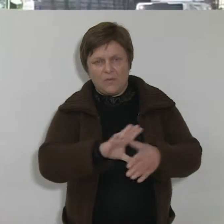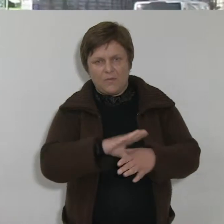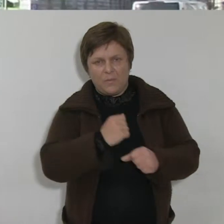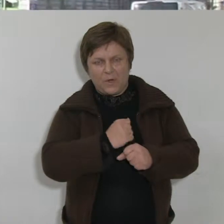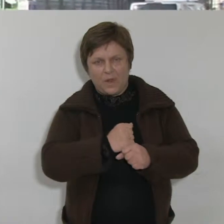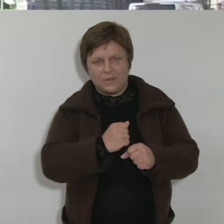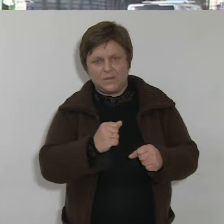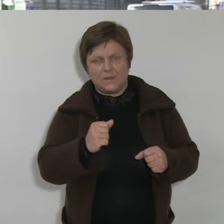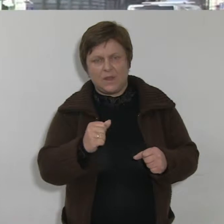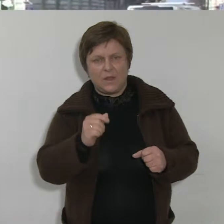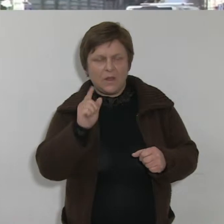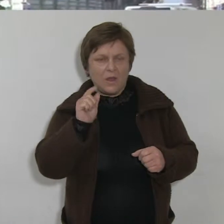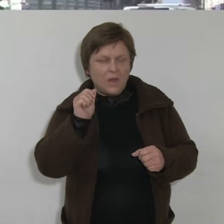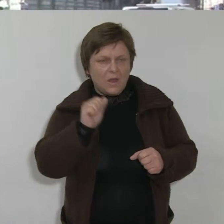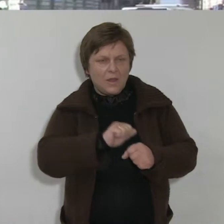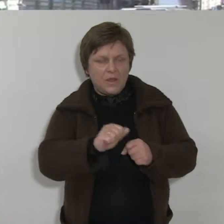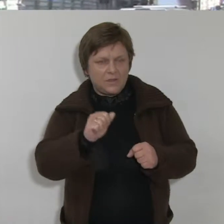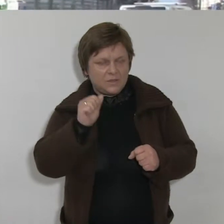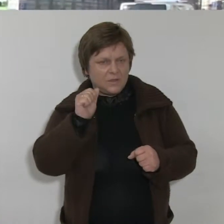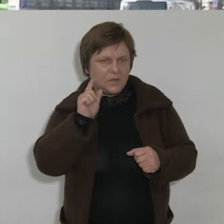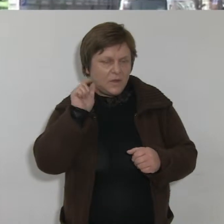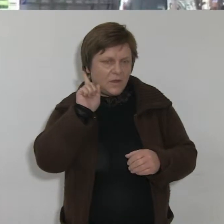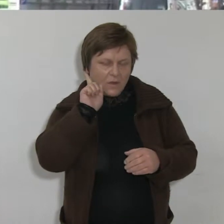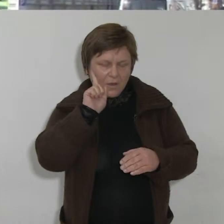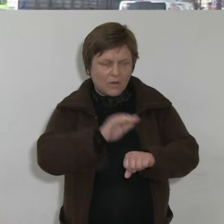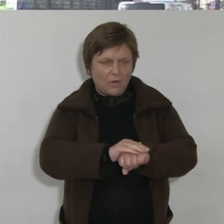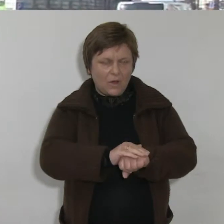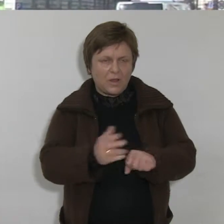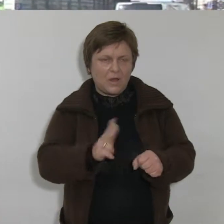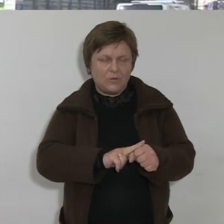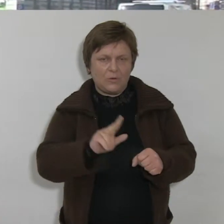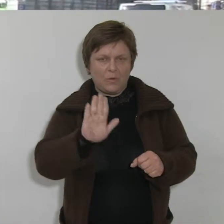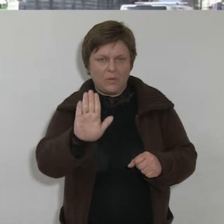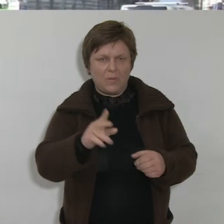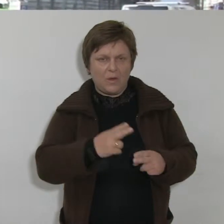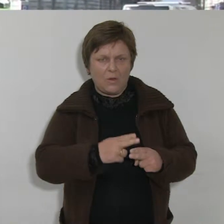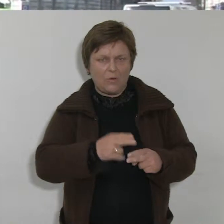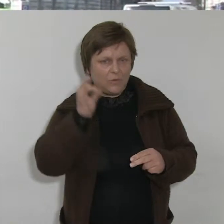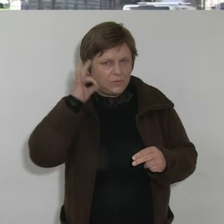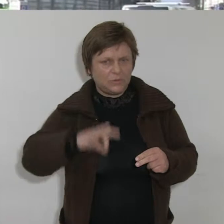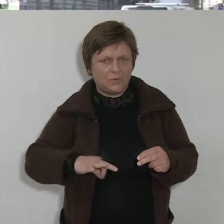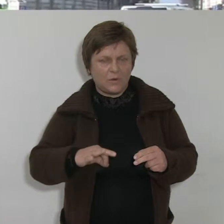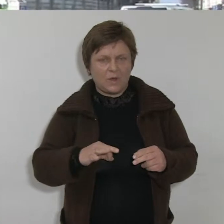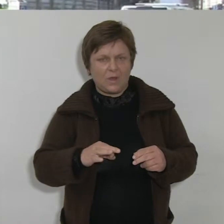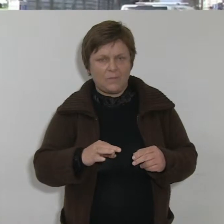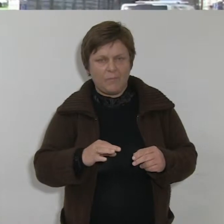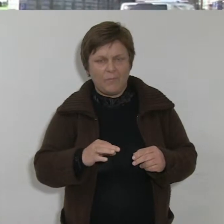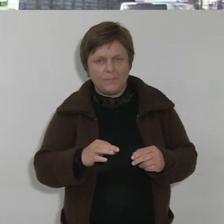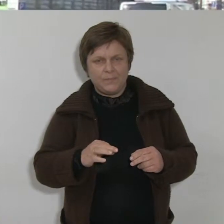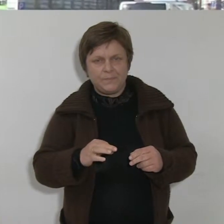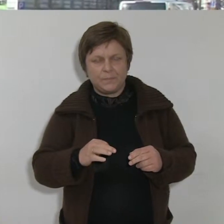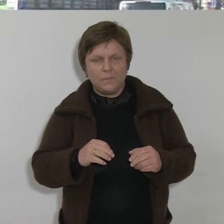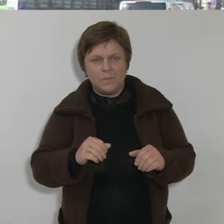Ale przekazałam już. I Pani już się rozliczyła i przekazała. Czyli to jest dobry pomysł? Tak. A możemy wiedzieć